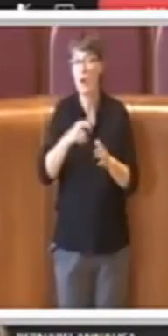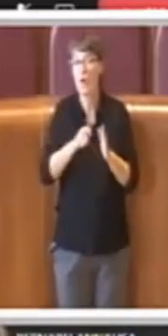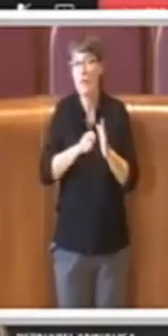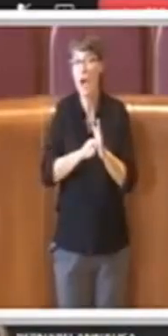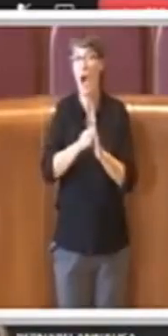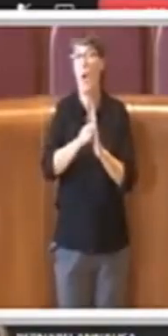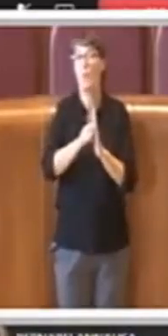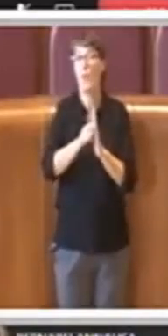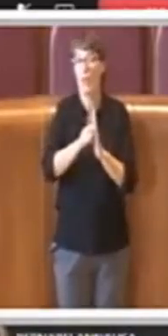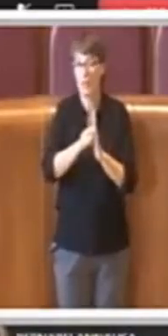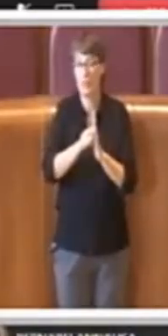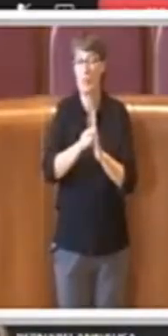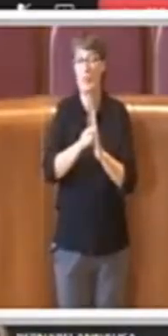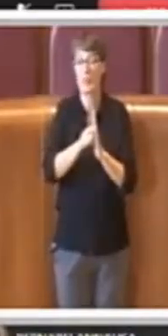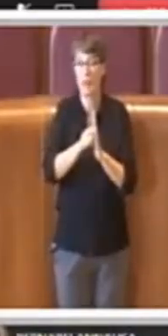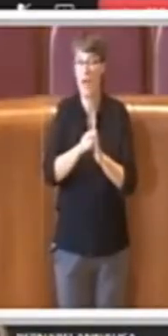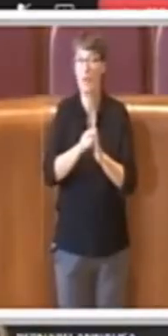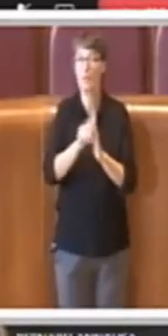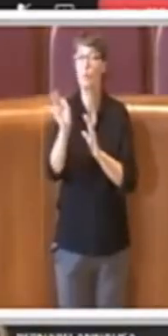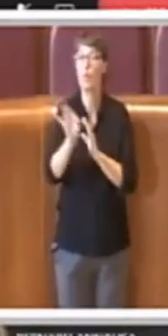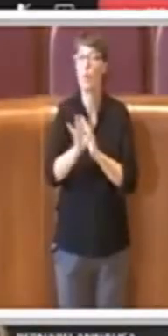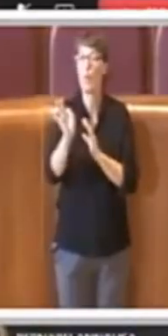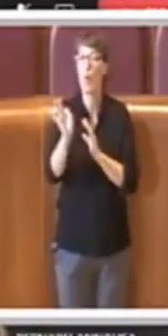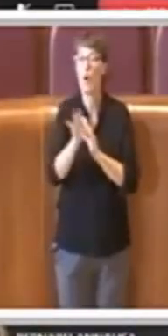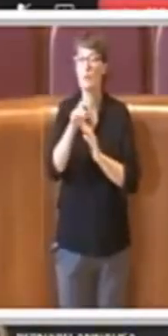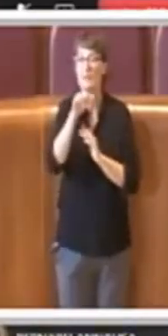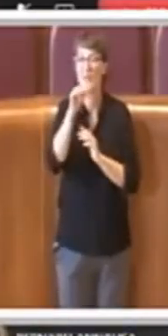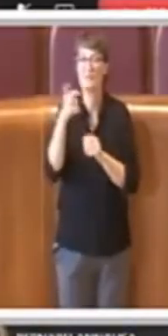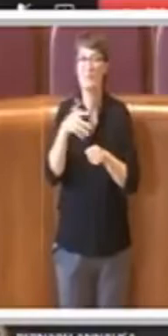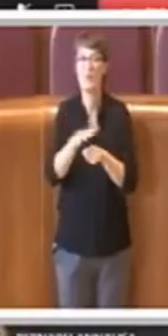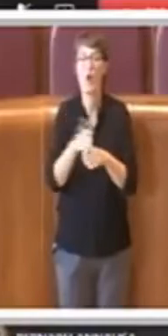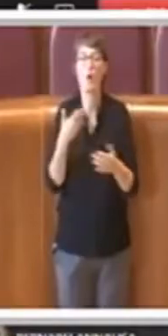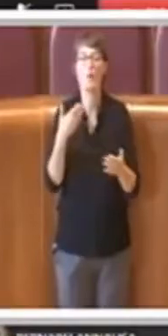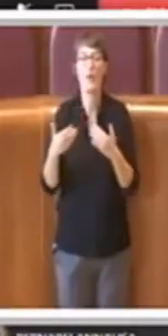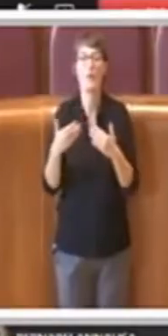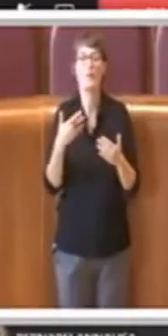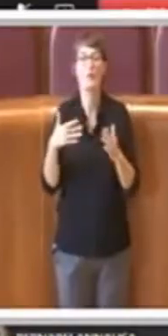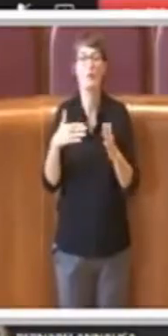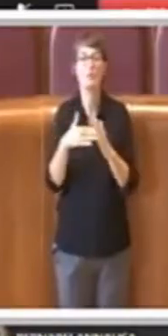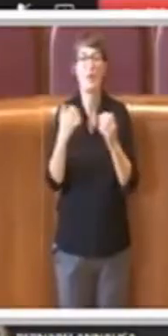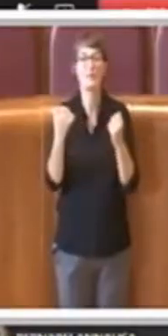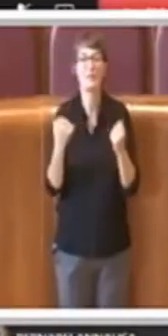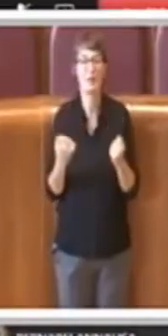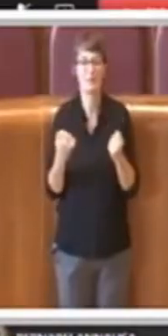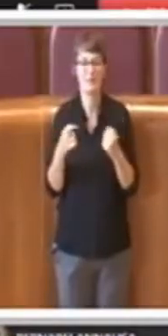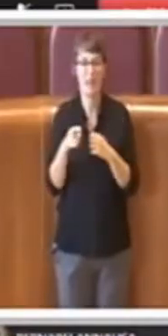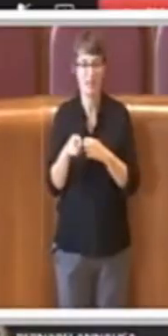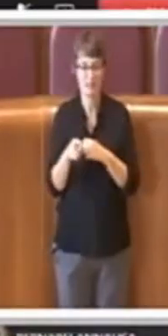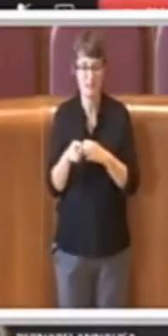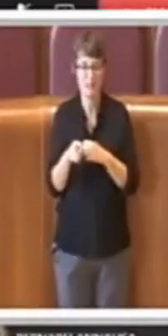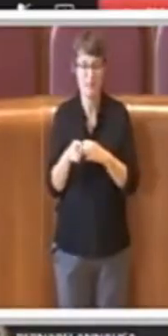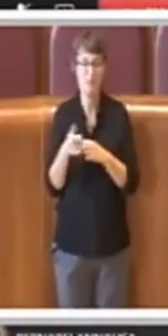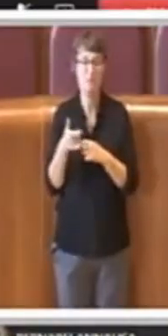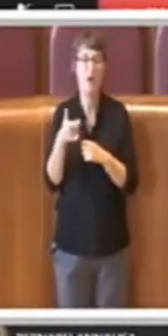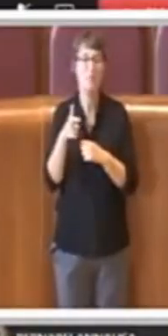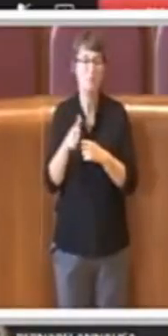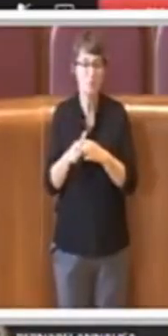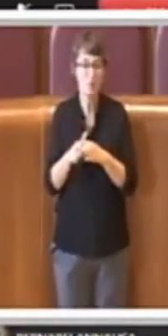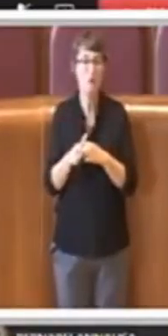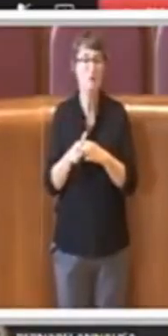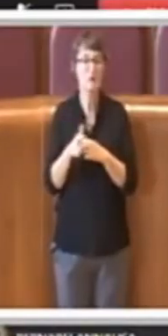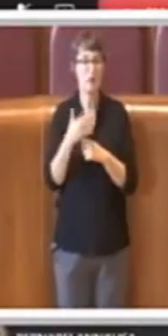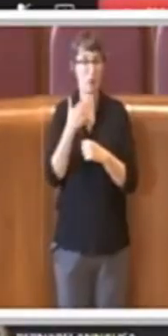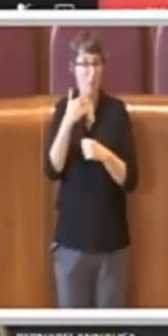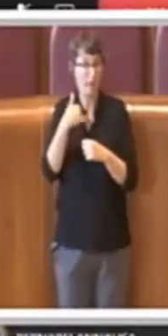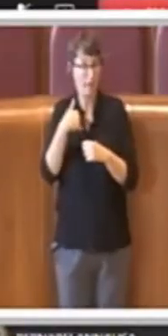dedicare all'emergenza abitativa e all'ERF perché ritengo che il mix di